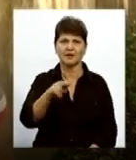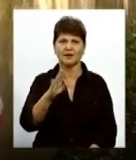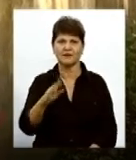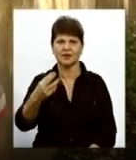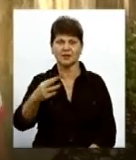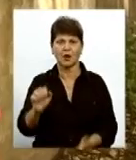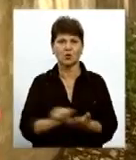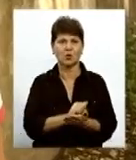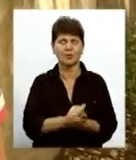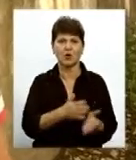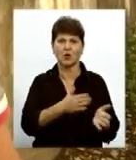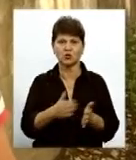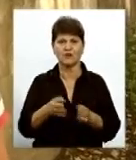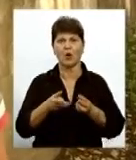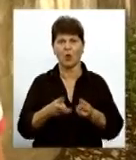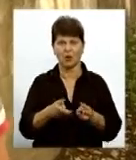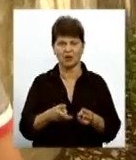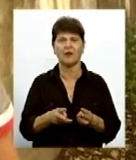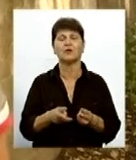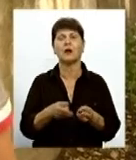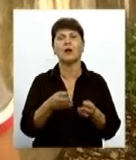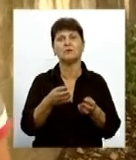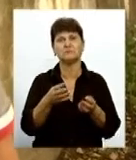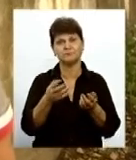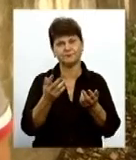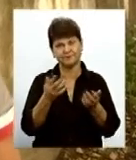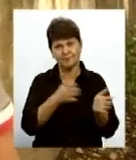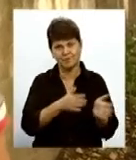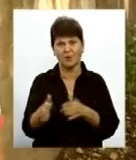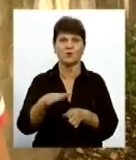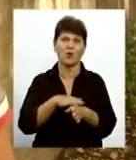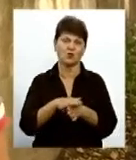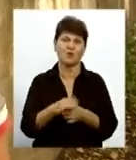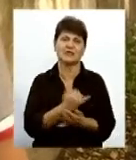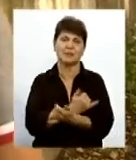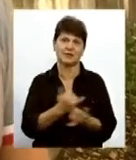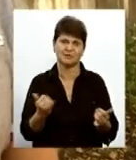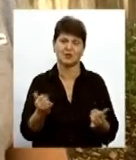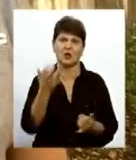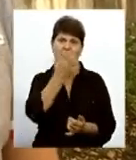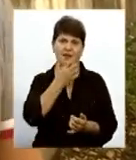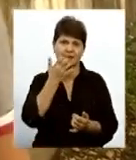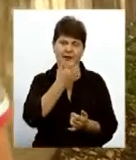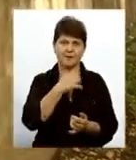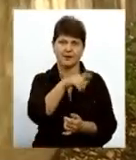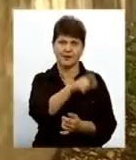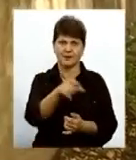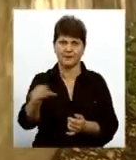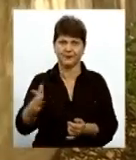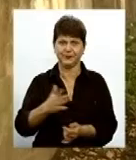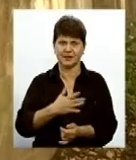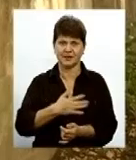вся документація готова Котельня, в принципі, готова повністю забезпечити теплоносійом наших